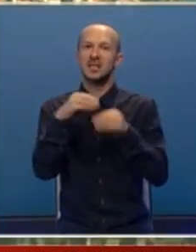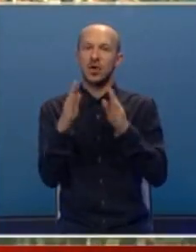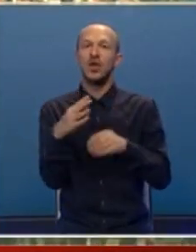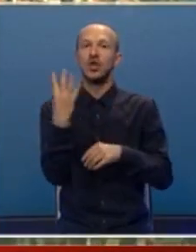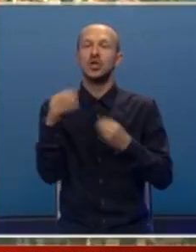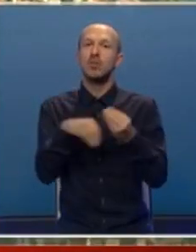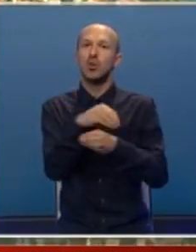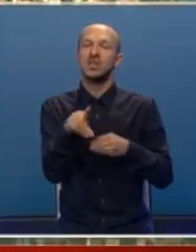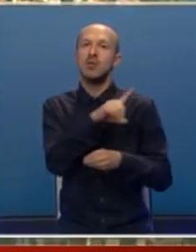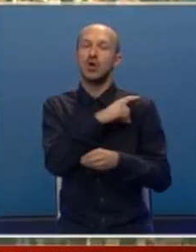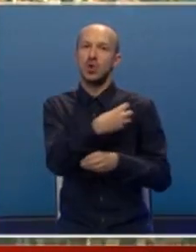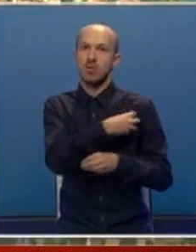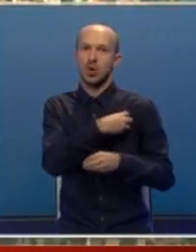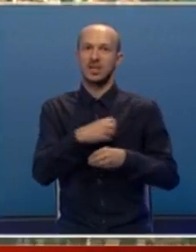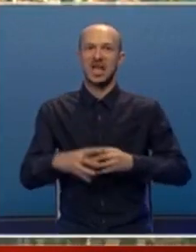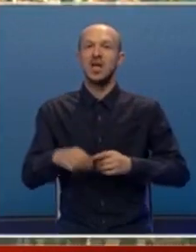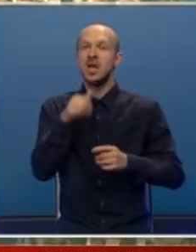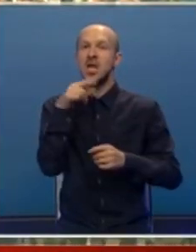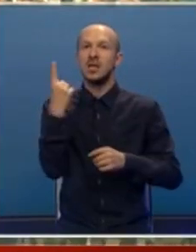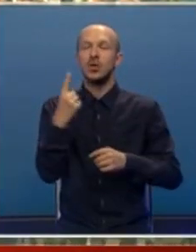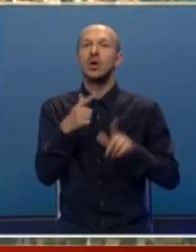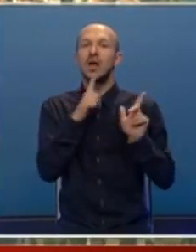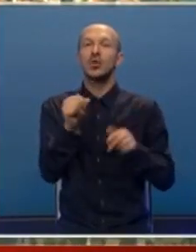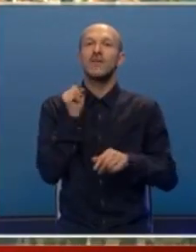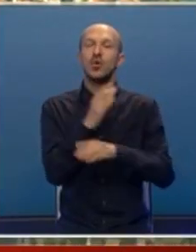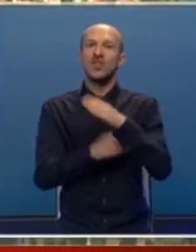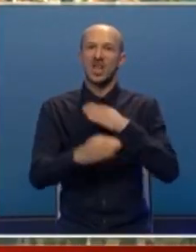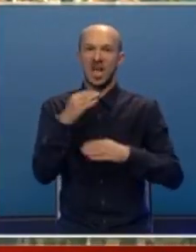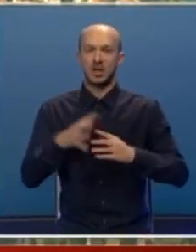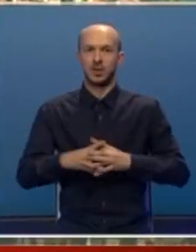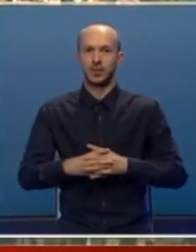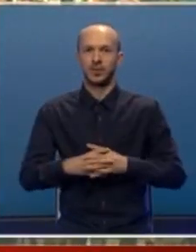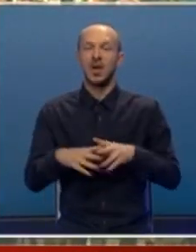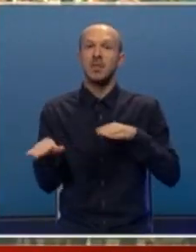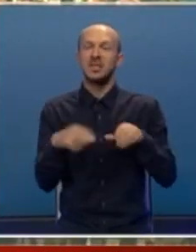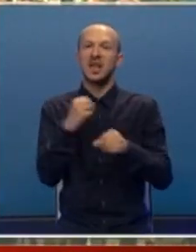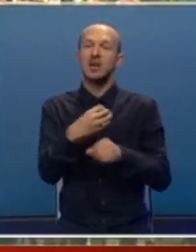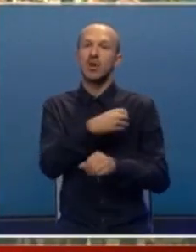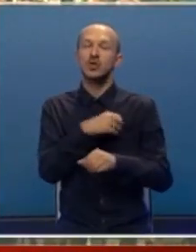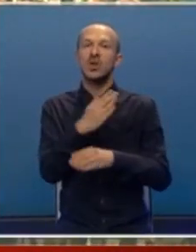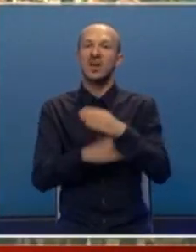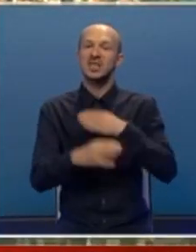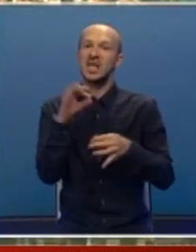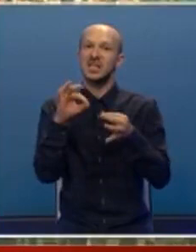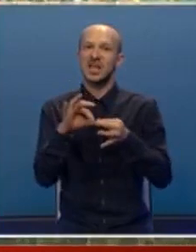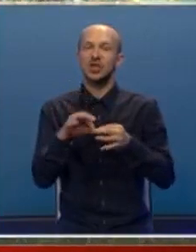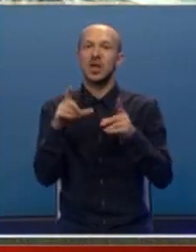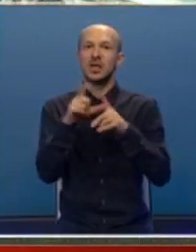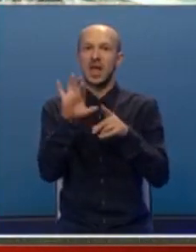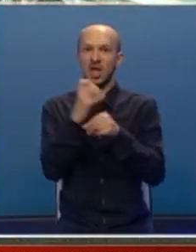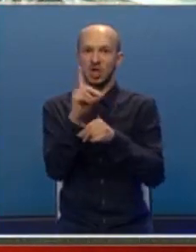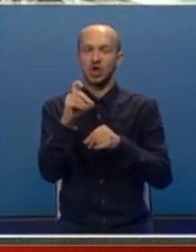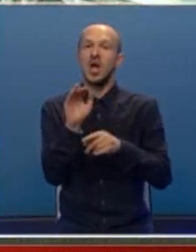za četiri porodice poginulih boraca i jednog ratnog vojnog invalida. Ministar Rada i boračko-invalidske zaštite Daniel